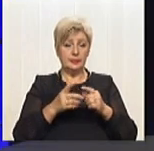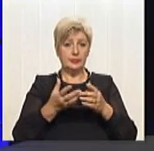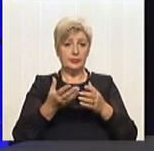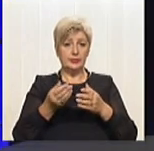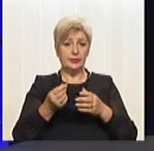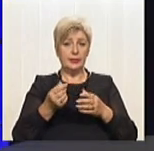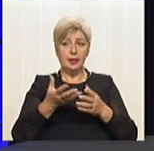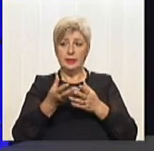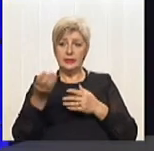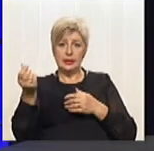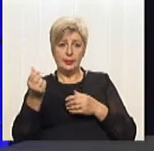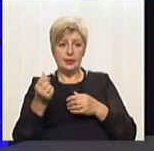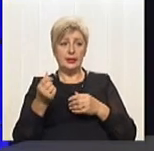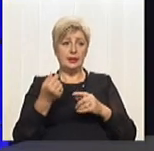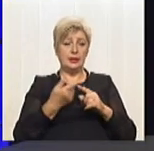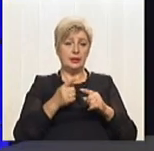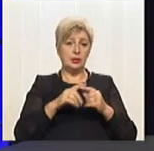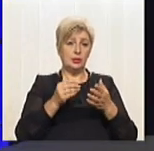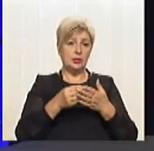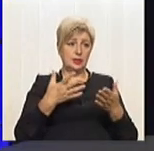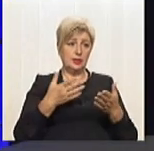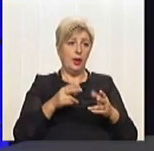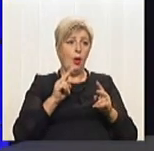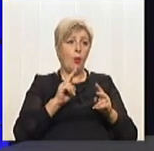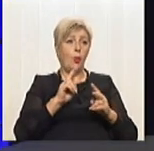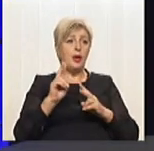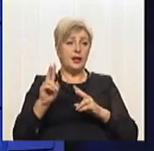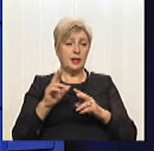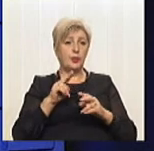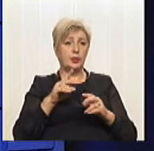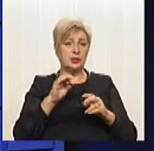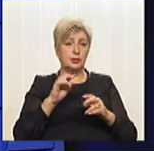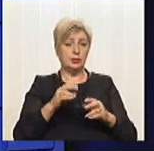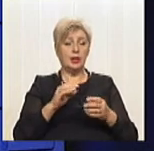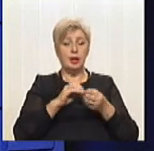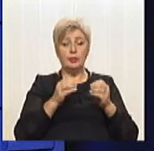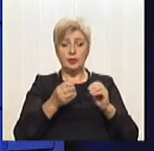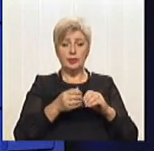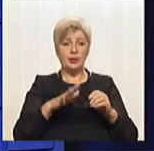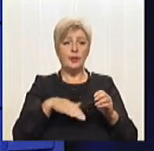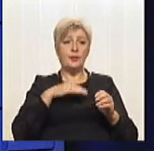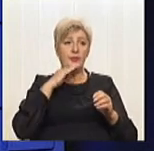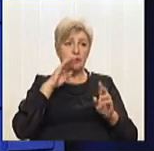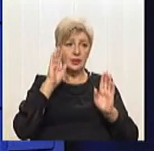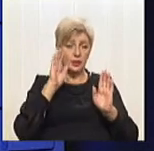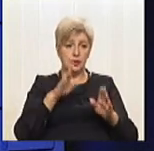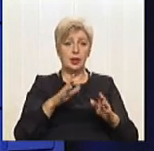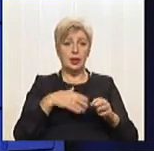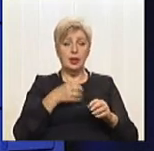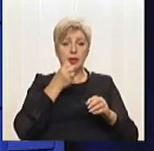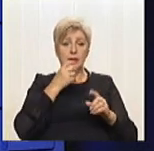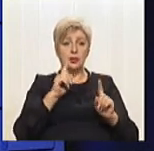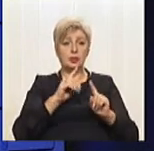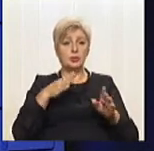впливу надавкілля. І при чому не зрозуміло, навіть, по якій процедурі це треба зробити. Тобто, проблем, на жаль, вистачає. Це дуже добре, що ми